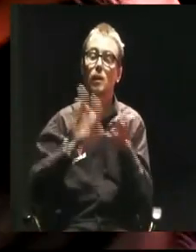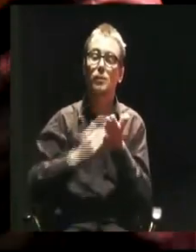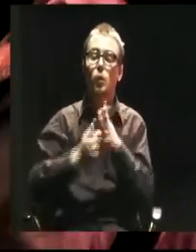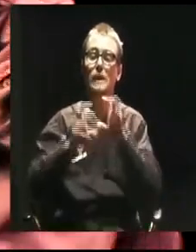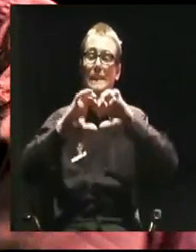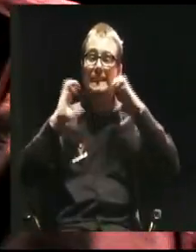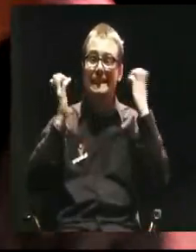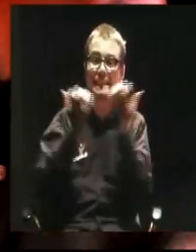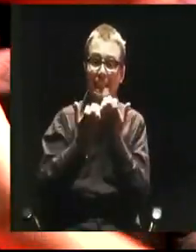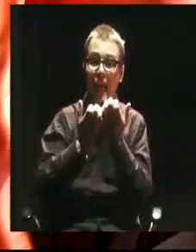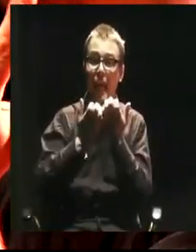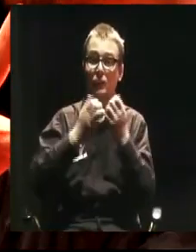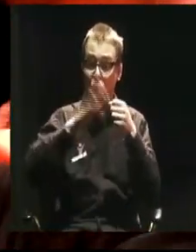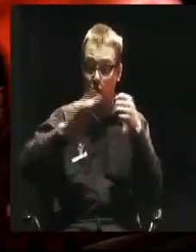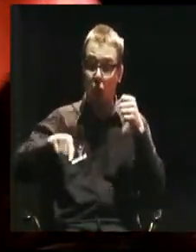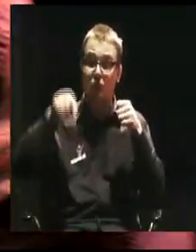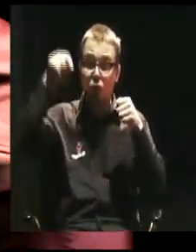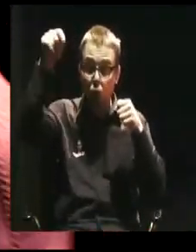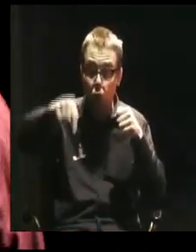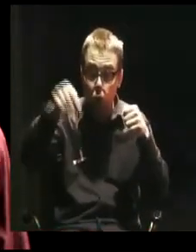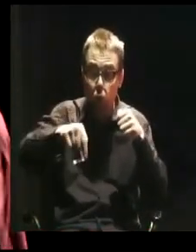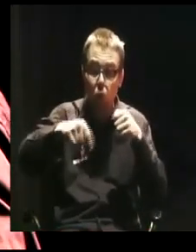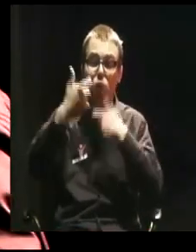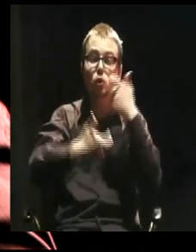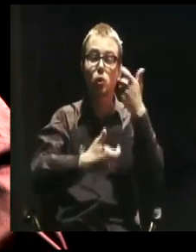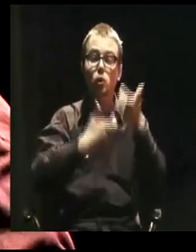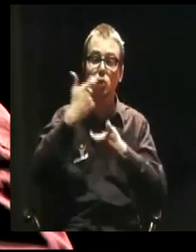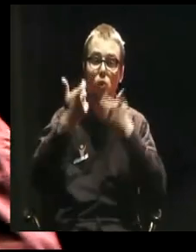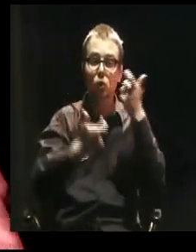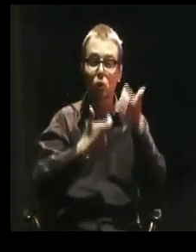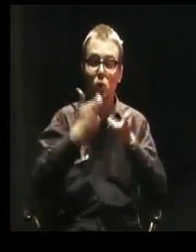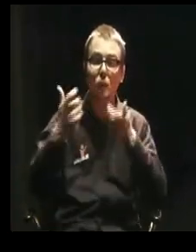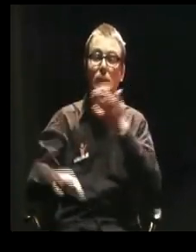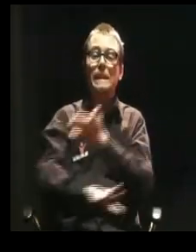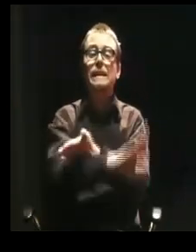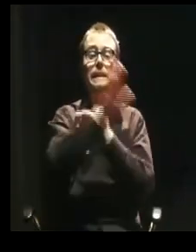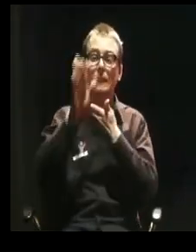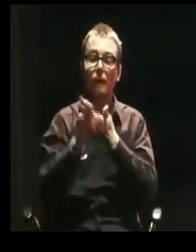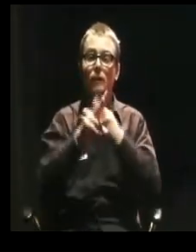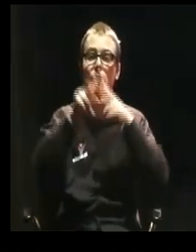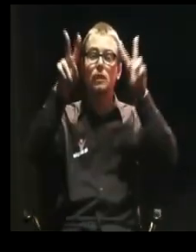Ci ludzie się tam mogą prać na dole, ale wreszcie ktoś to zrozumie. Co było dwa tygodnie temu?